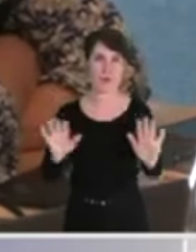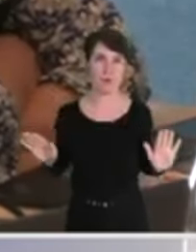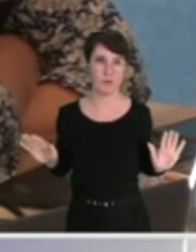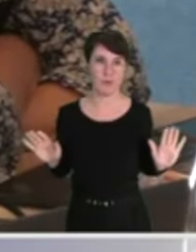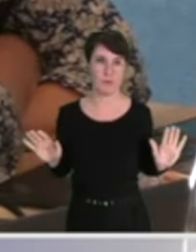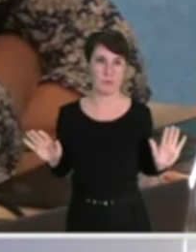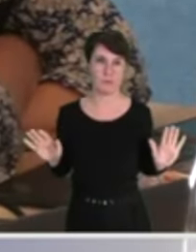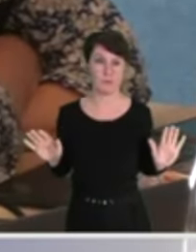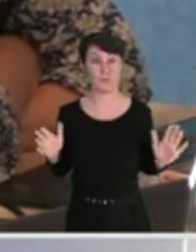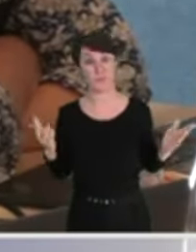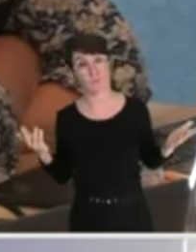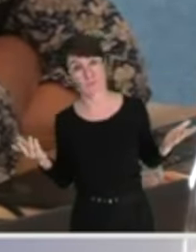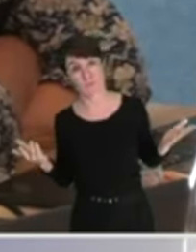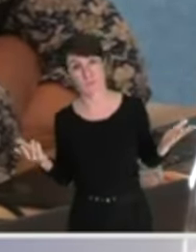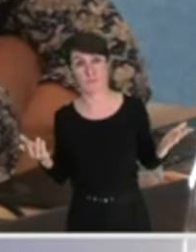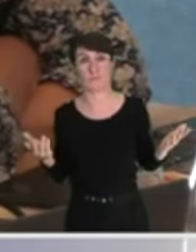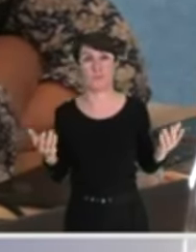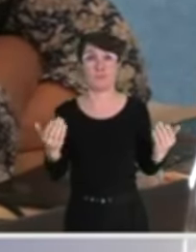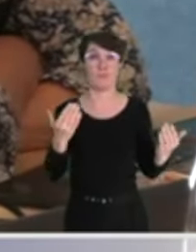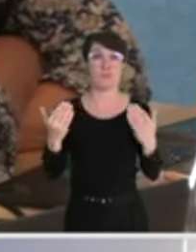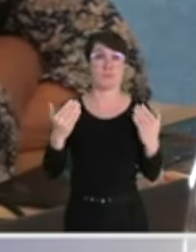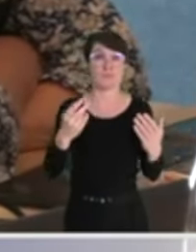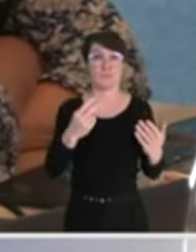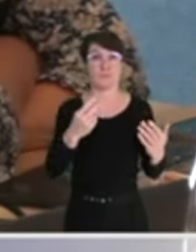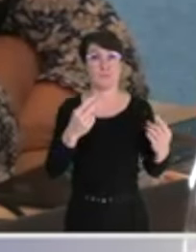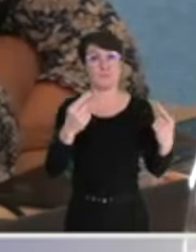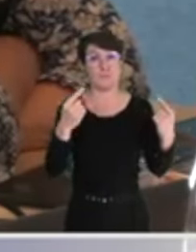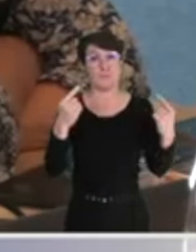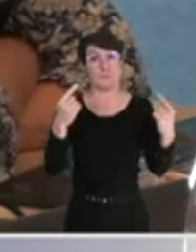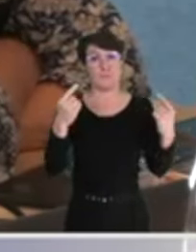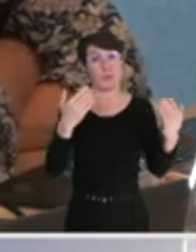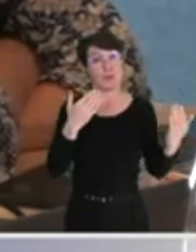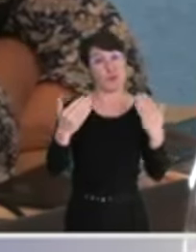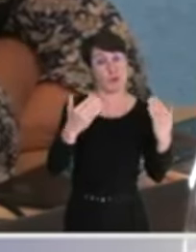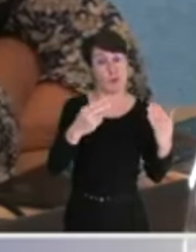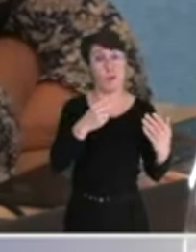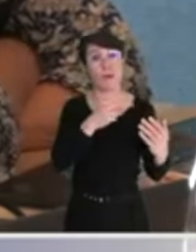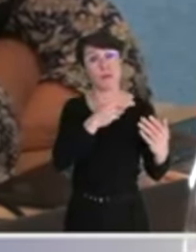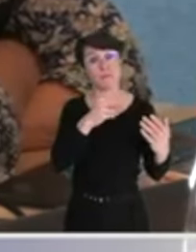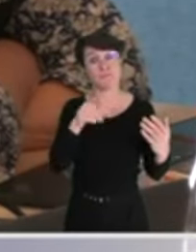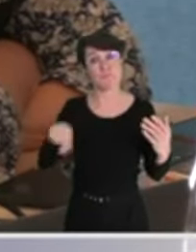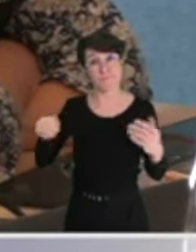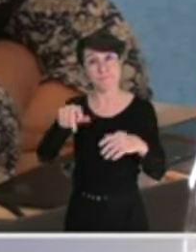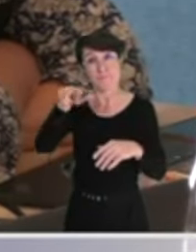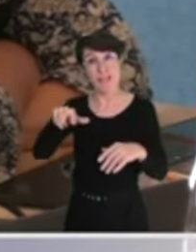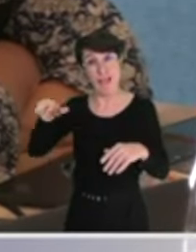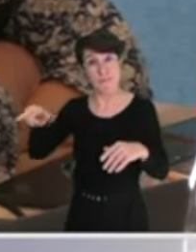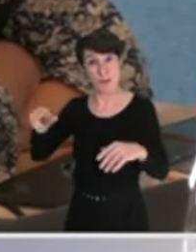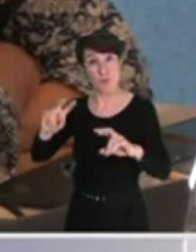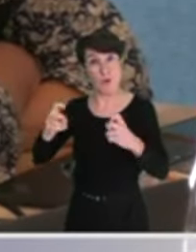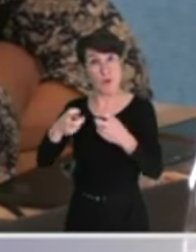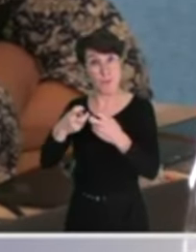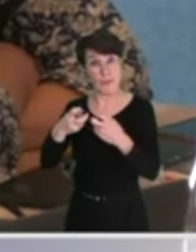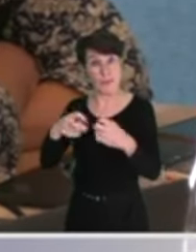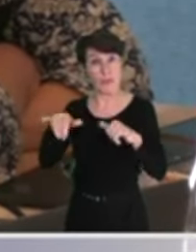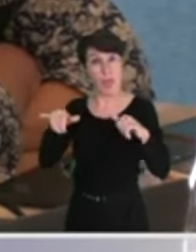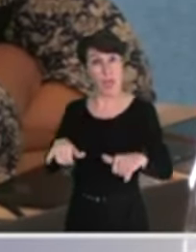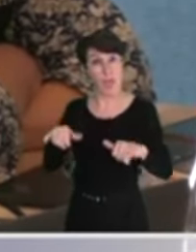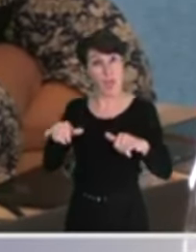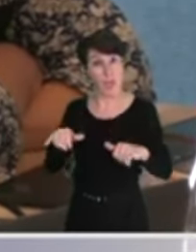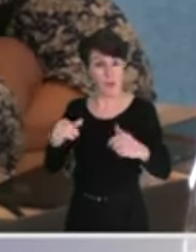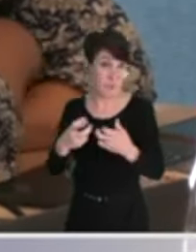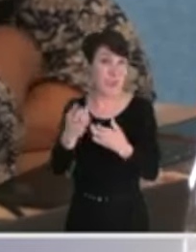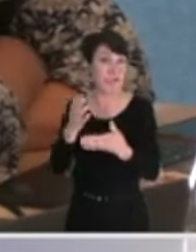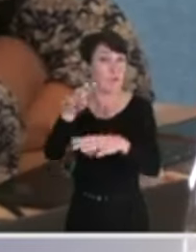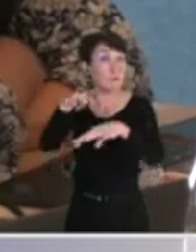parallèle, malheureusement, pour les propriétaires, une très faible valeur des biens, comme le rappellent ce matin les habitants de Villeneuve, d'ailleurs, et donc, sont